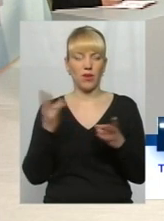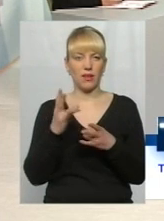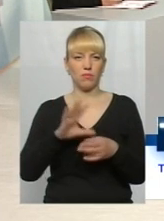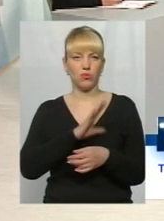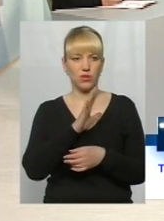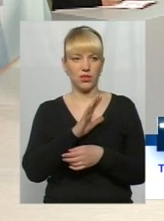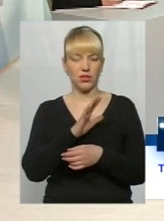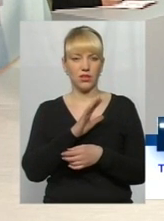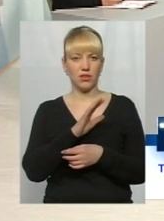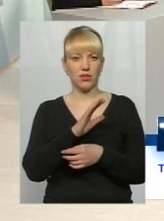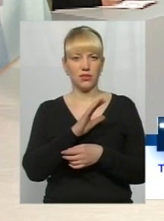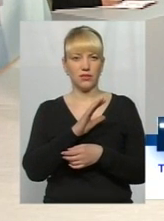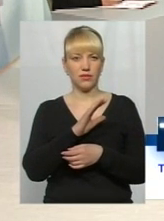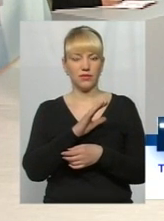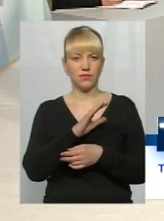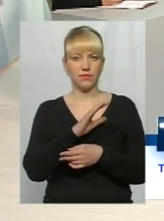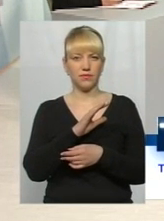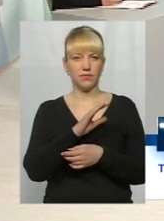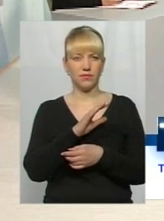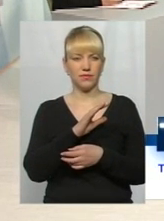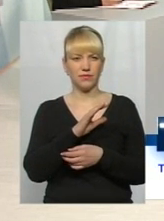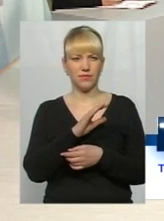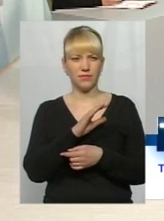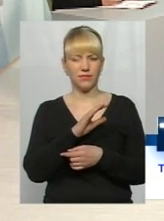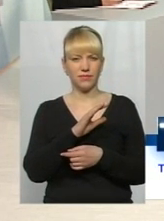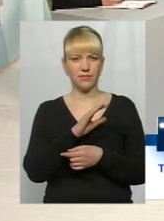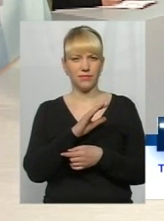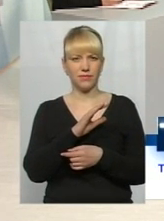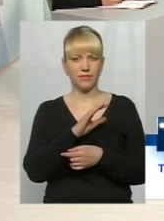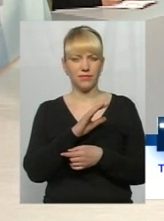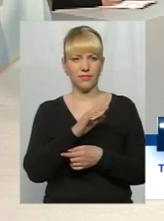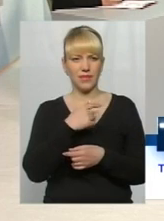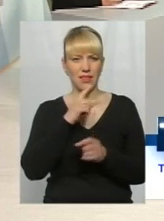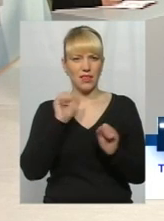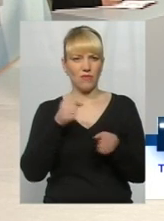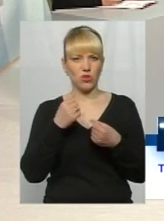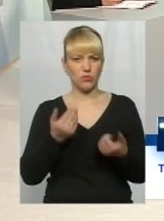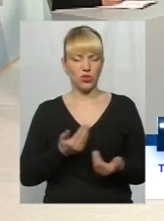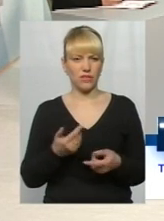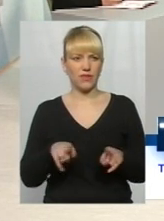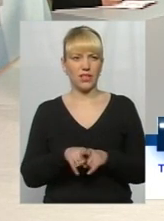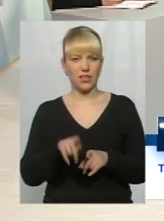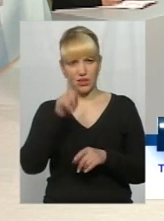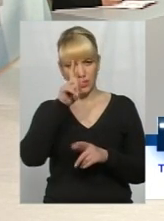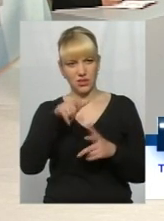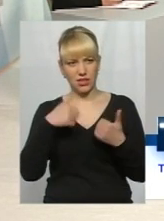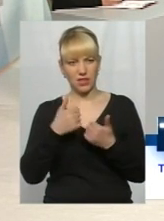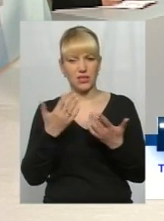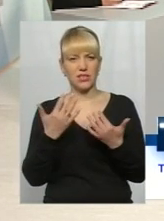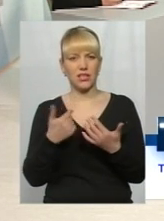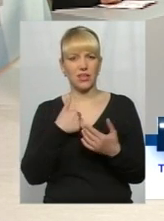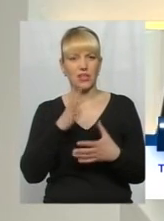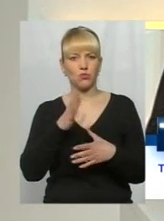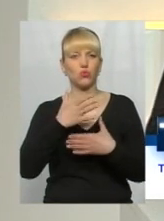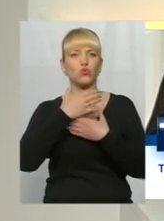нас дусити, навіть неможливо жити в такій страні. Скільки нас ще